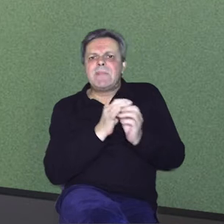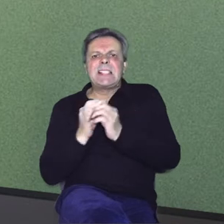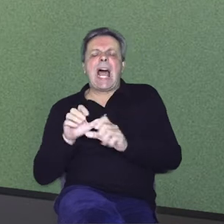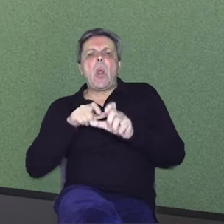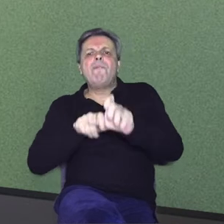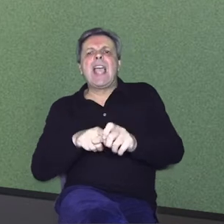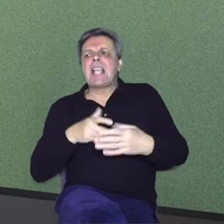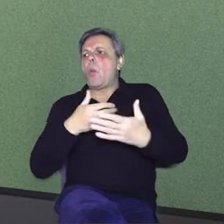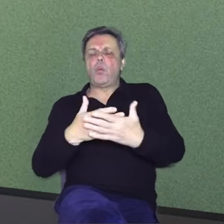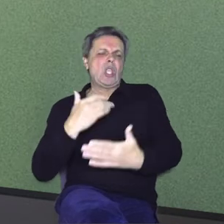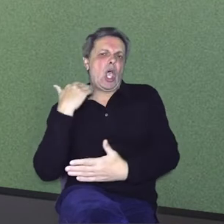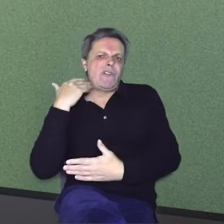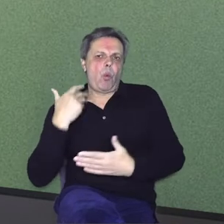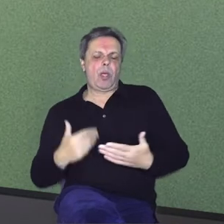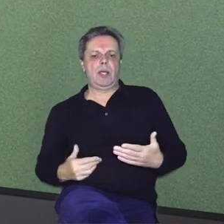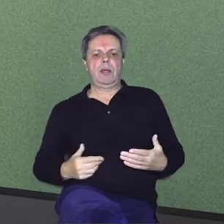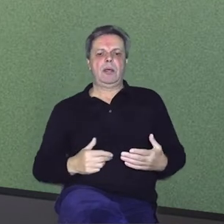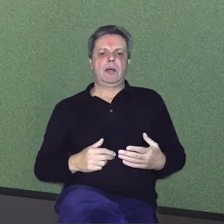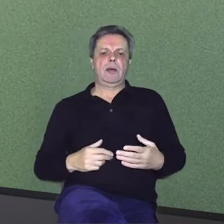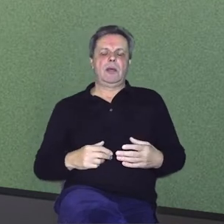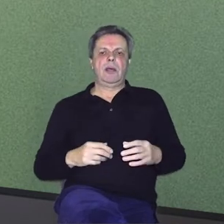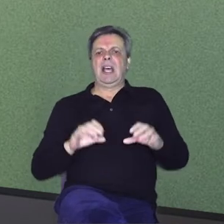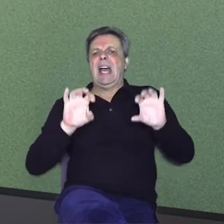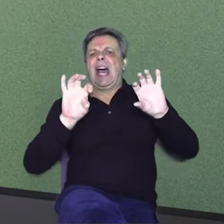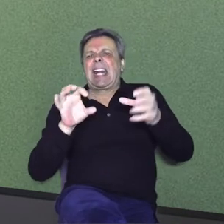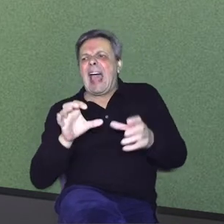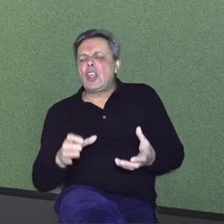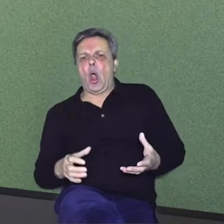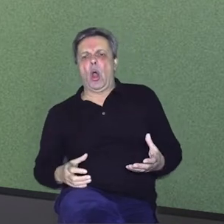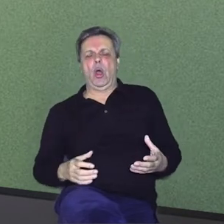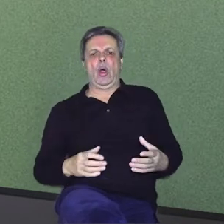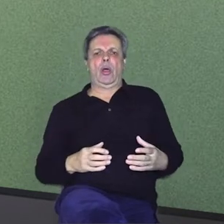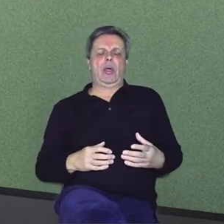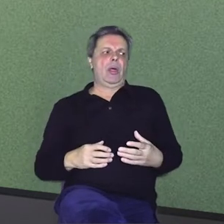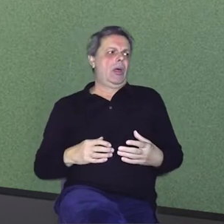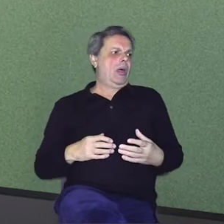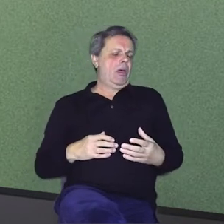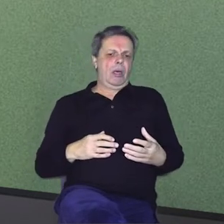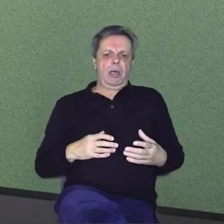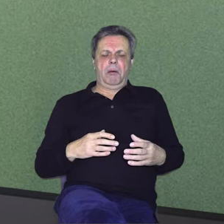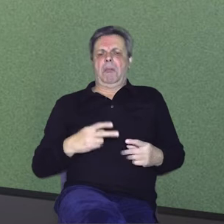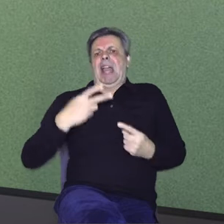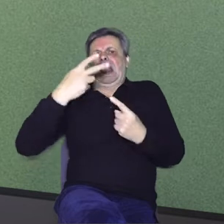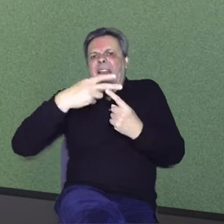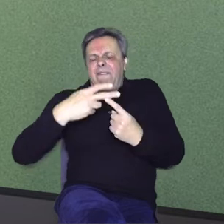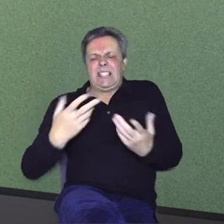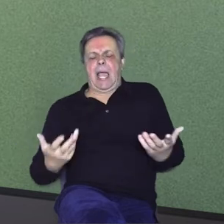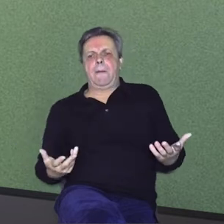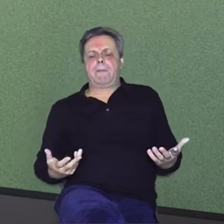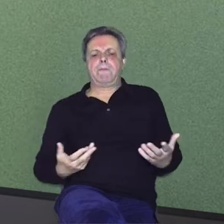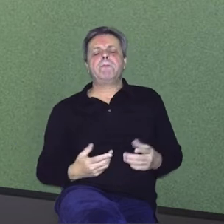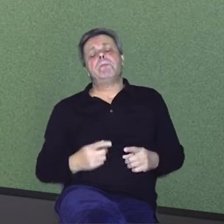vezan uz taj nekakvi zvuk, uz radiofoniju bi smo rekli, i na kraju tu je i televizija.